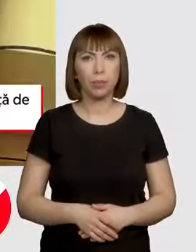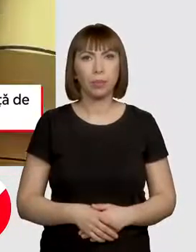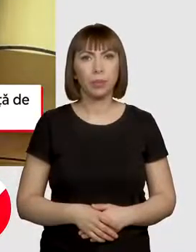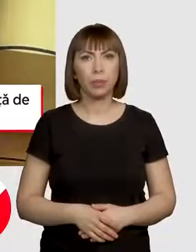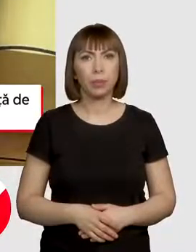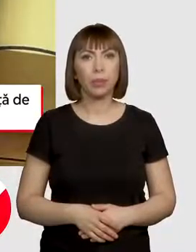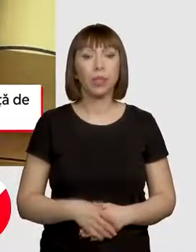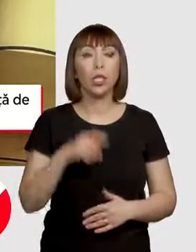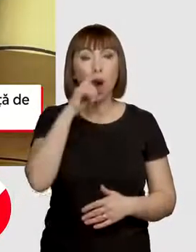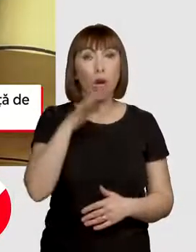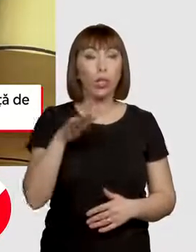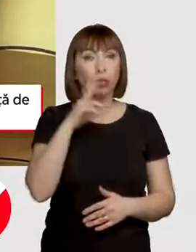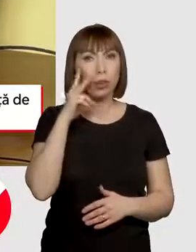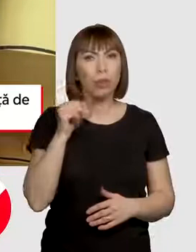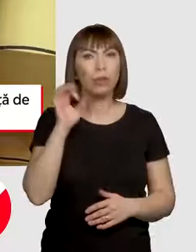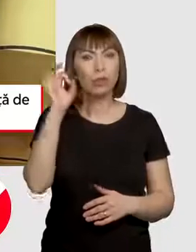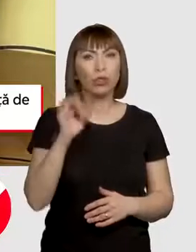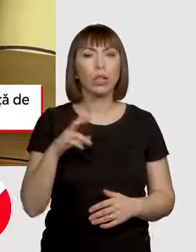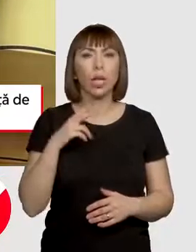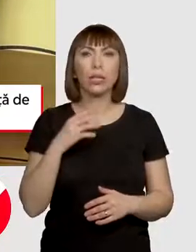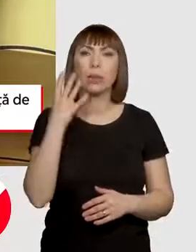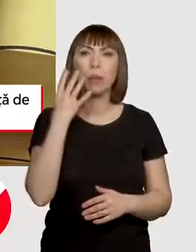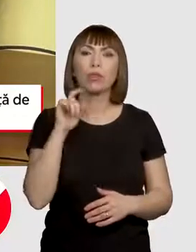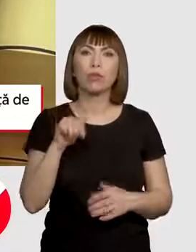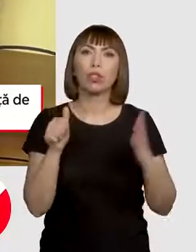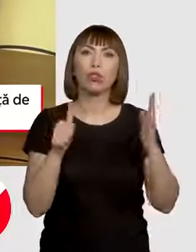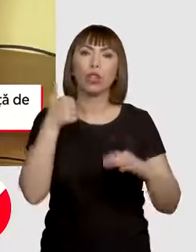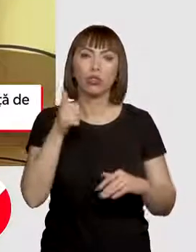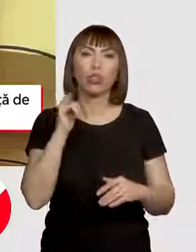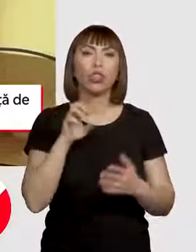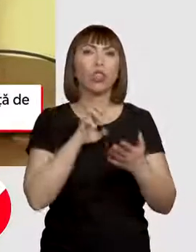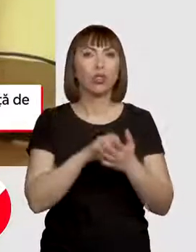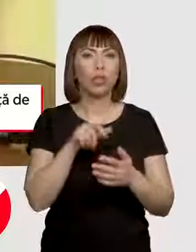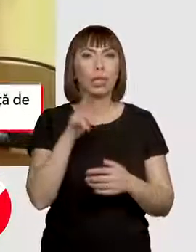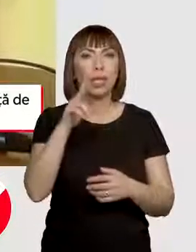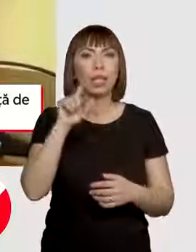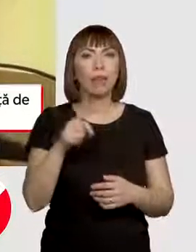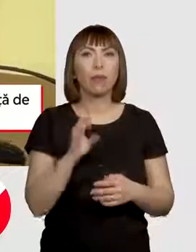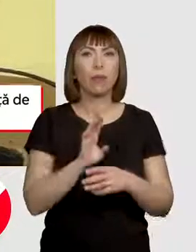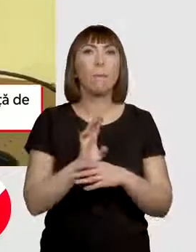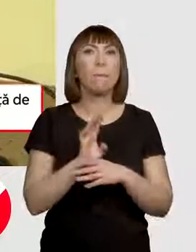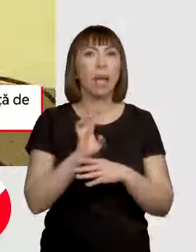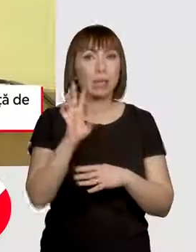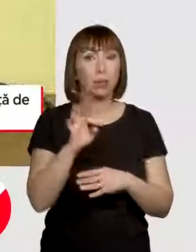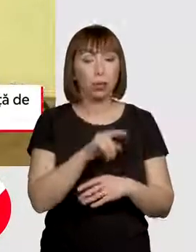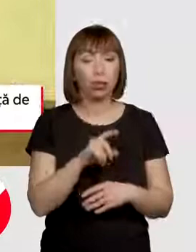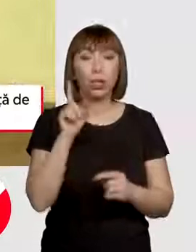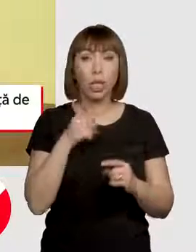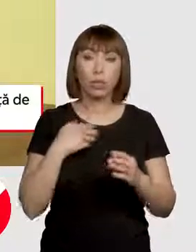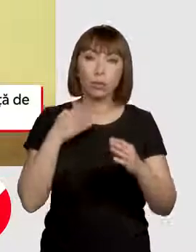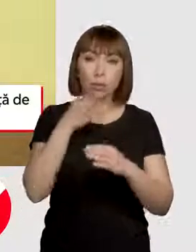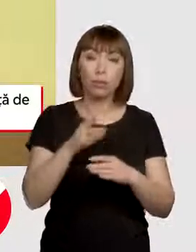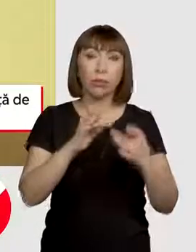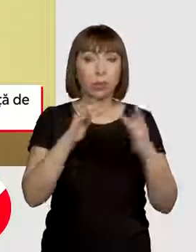În orașul Brașov, incidența este de 4.61, iar în județ de 3.14. Dacă intru pe